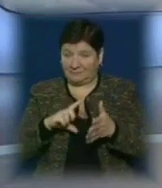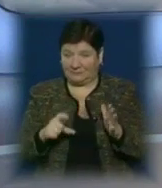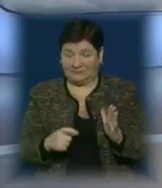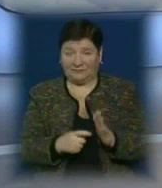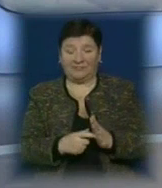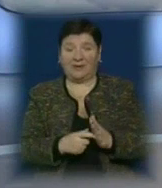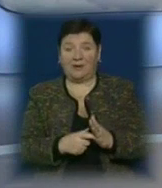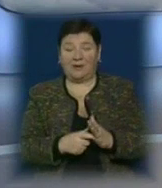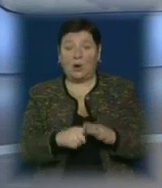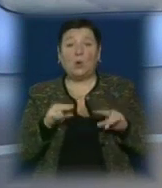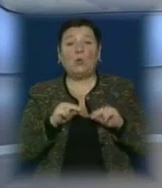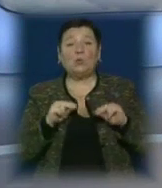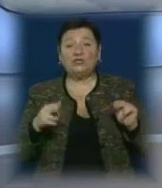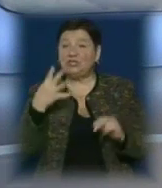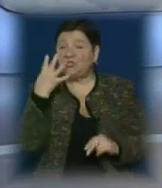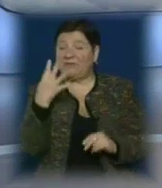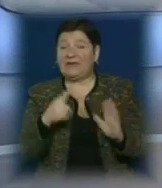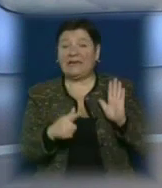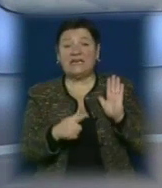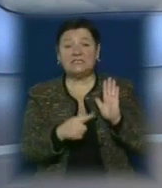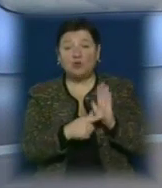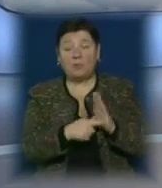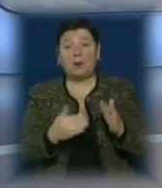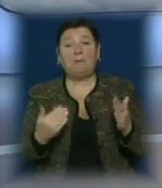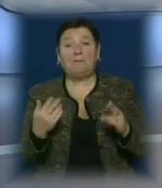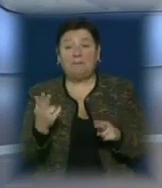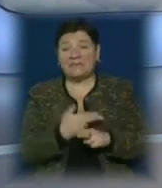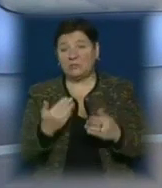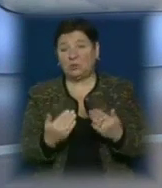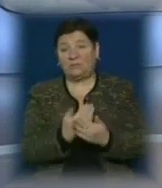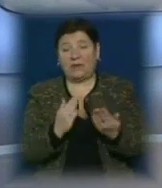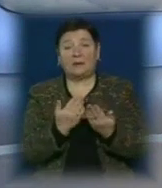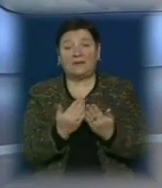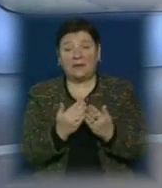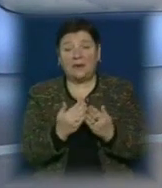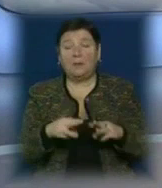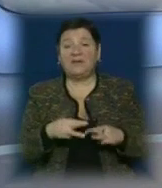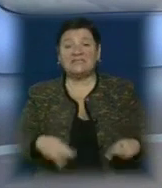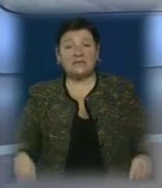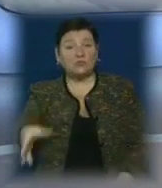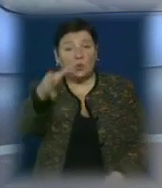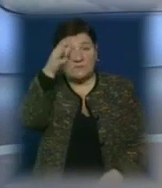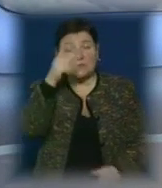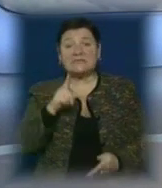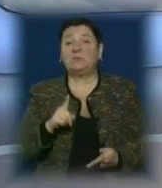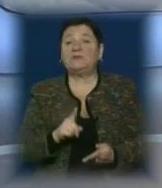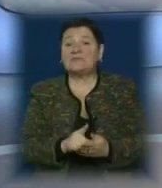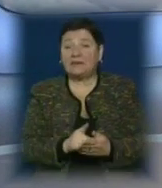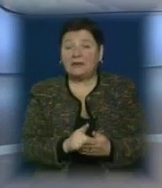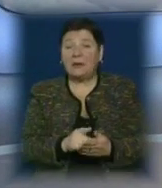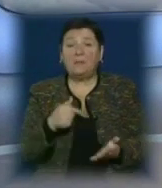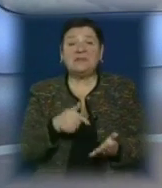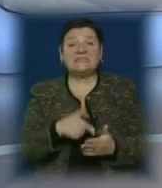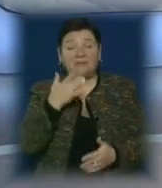Учні 4-х та 7-х класів без нових підручників. Цього року Міністерство освіти і науки зобов'язало місцевій ради